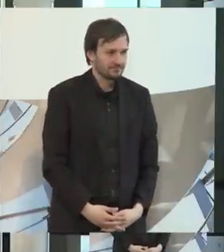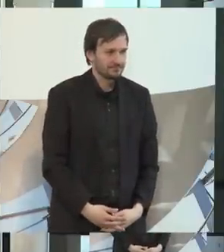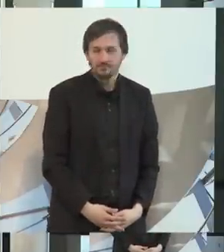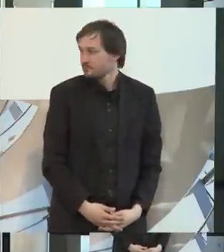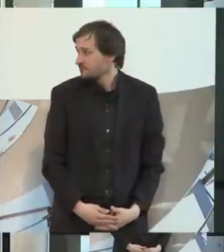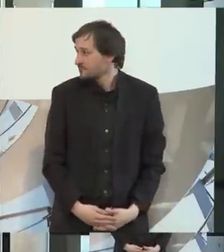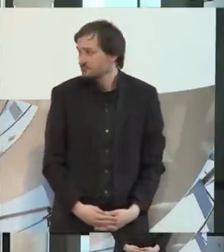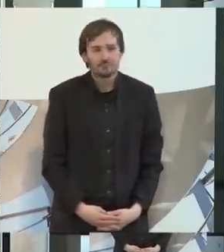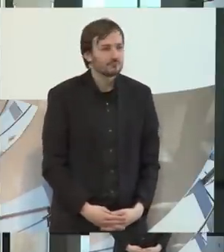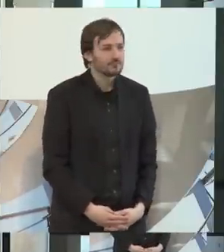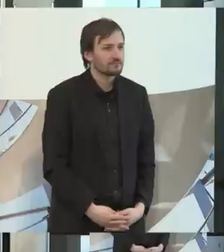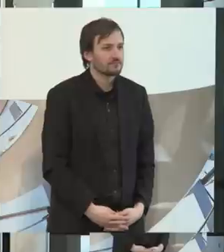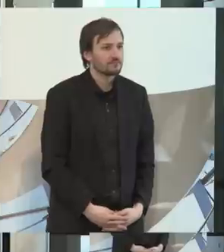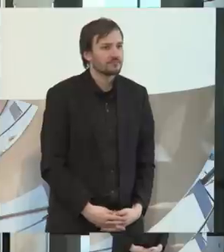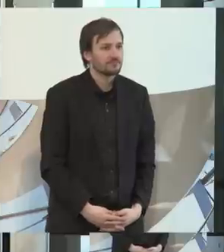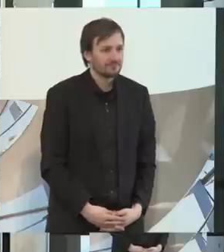Der Herr im Rollstuhl.